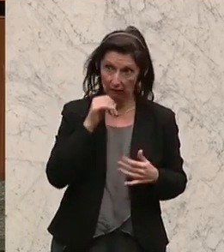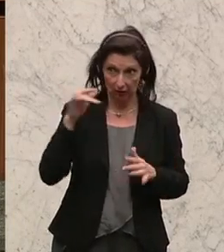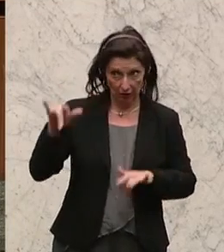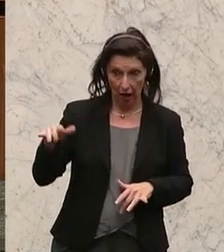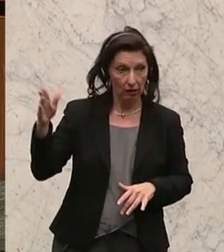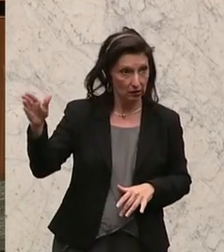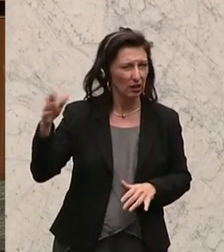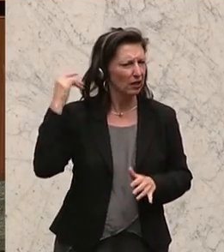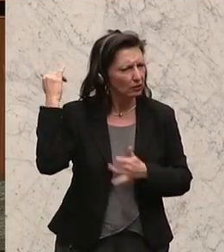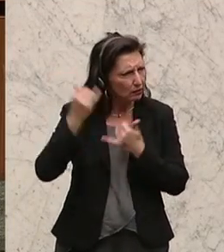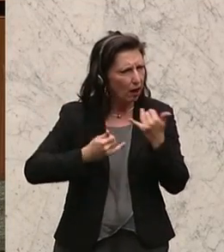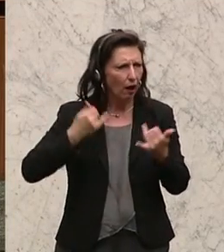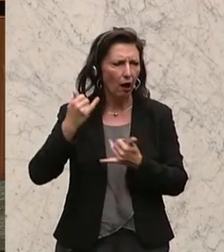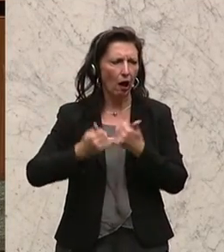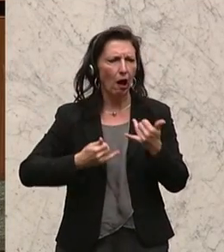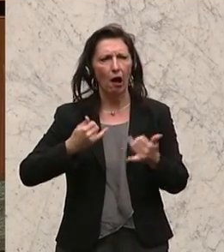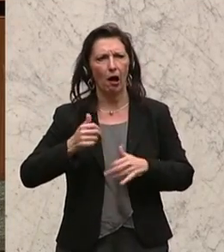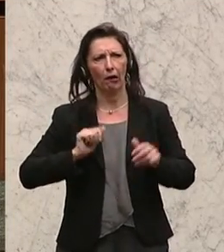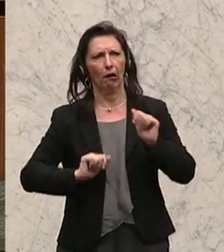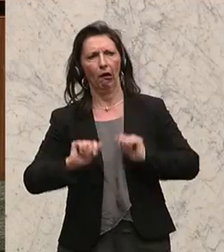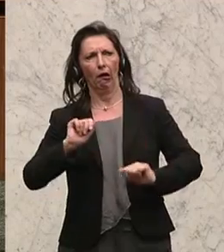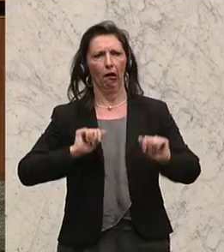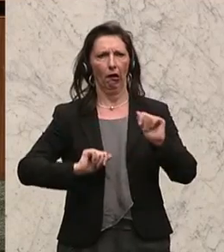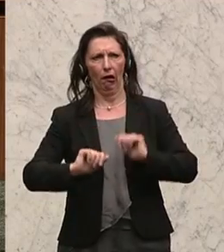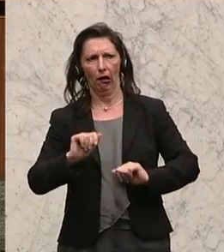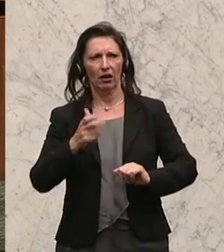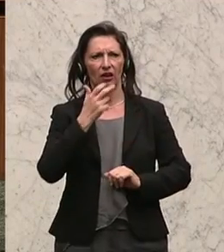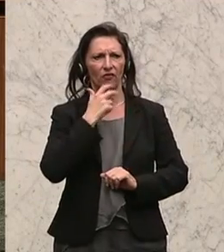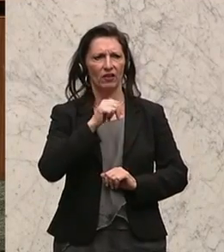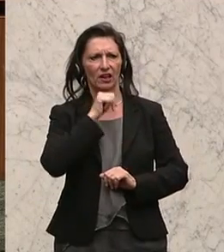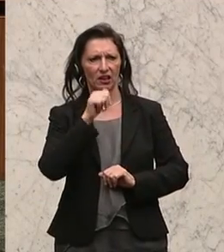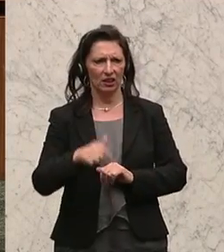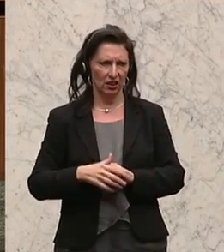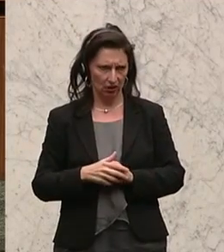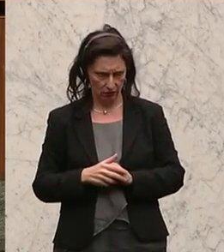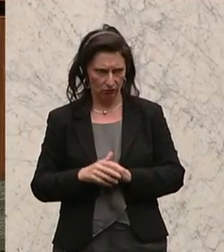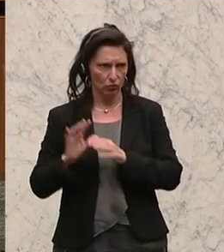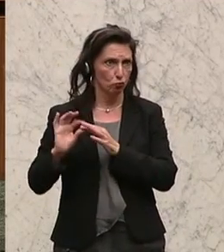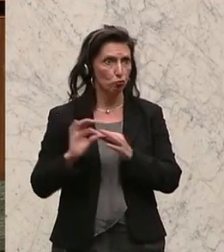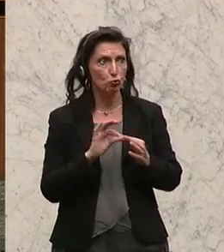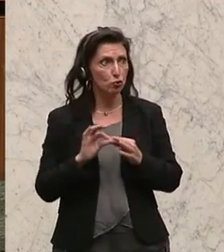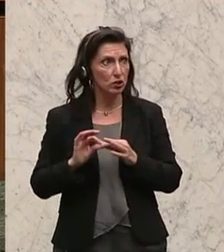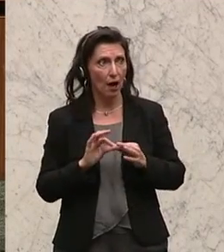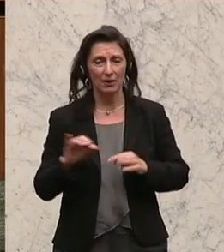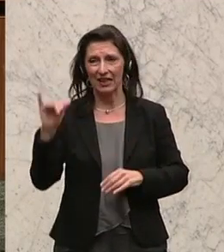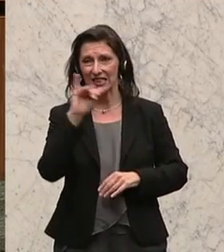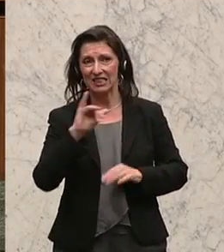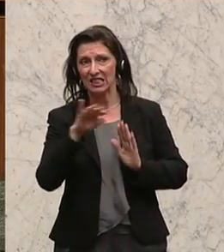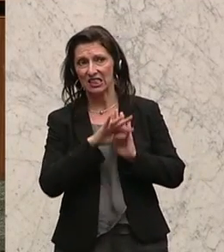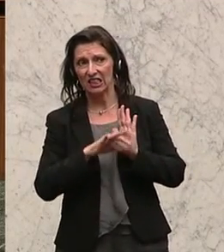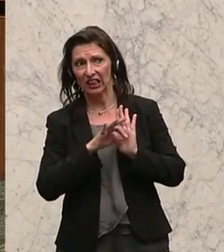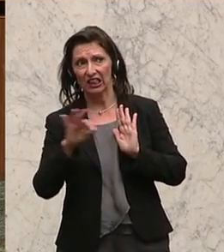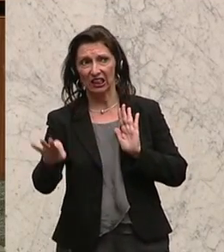über Jahre hinweg geweigert hat, den automatischen Informationsaustausch im Zusammenhang mit der Zinsenrichtlinie